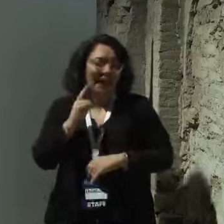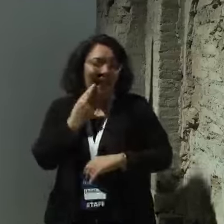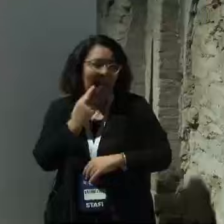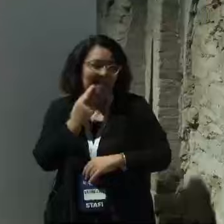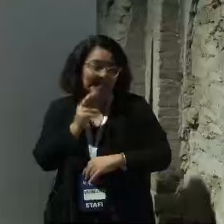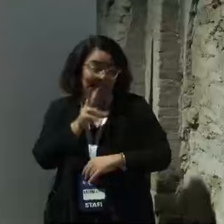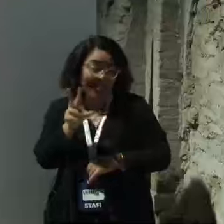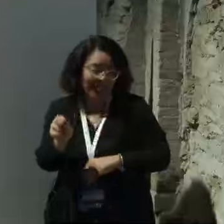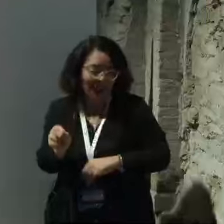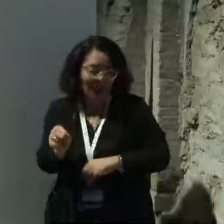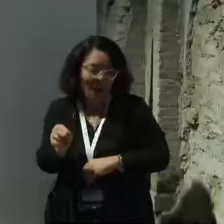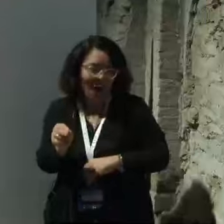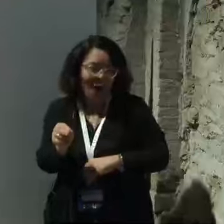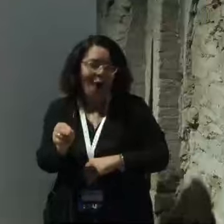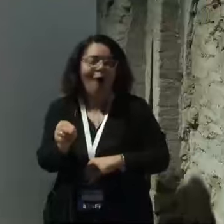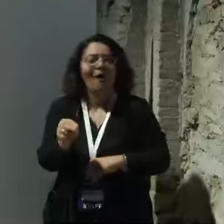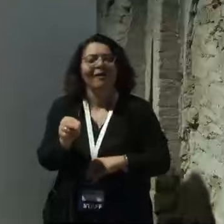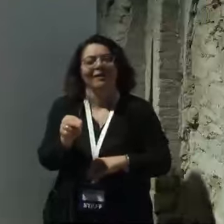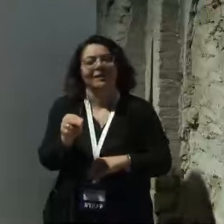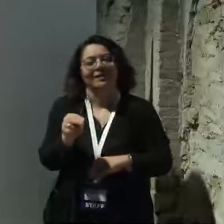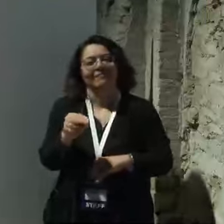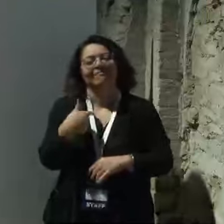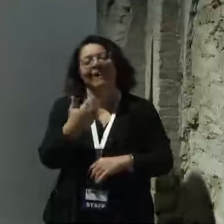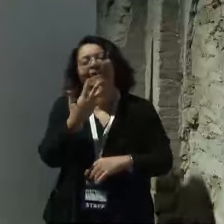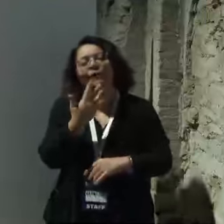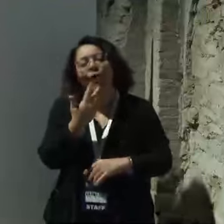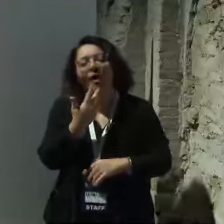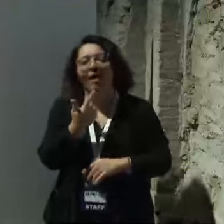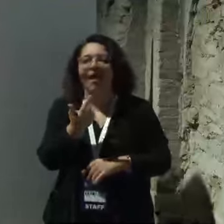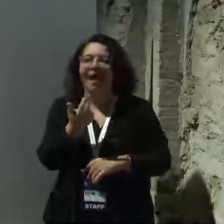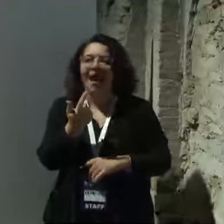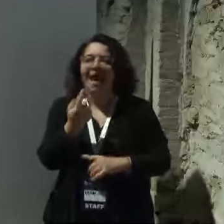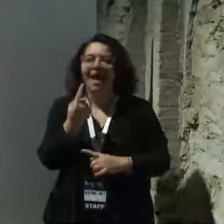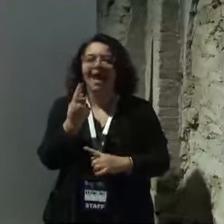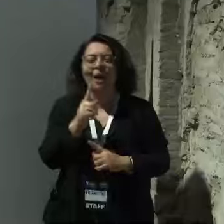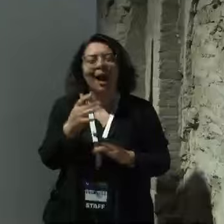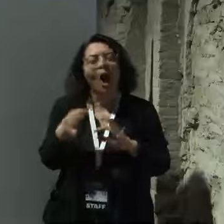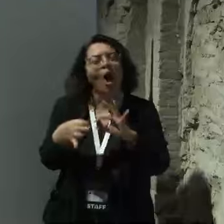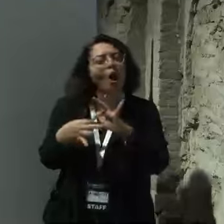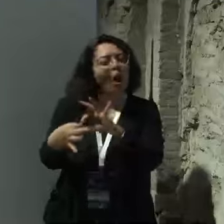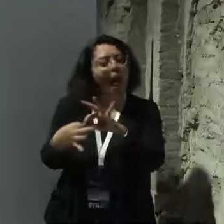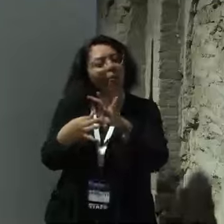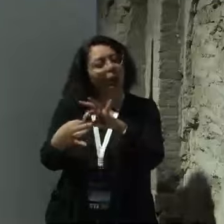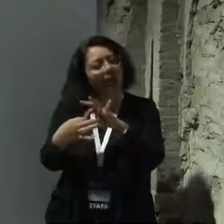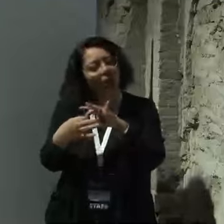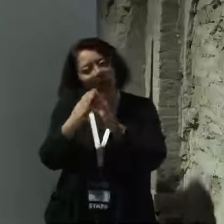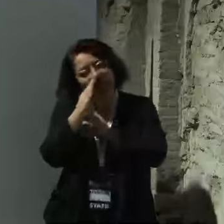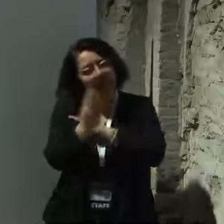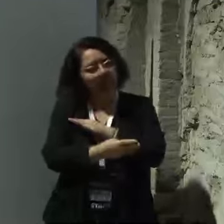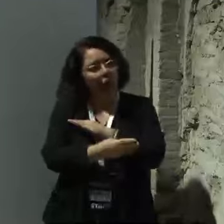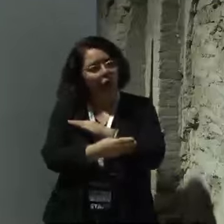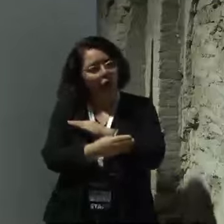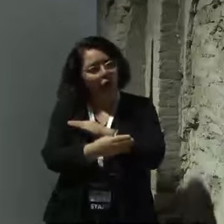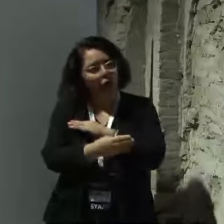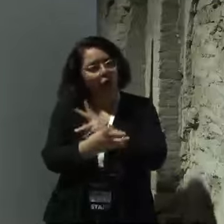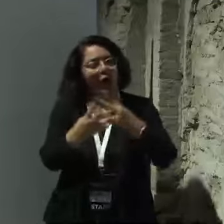a questo scopo, cercare le condizioni per creare delle collaborazioni dirette e delle sinergie tra l'America e